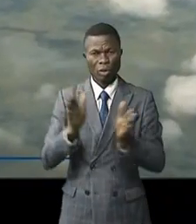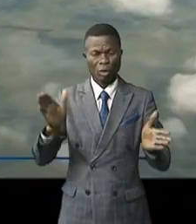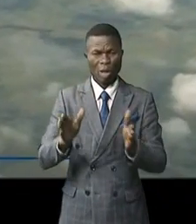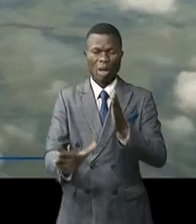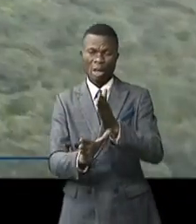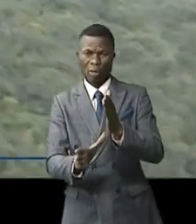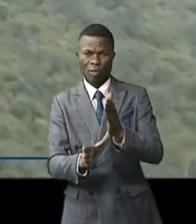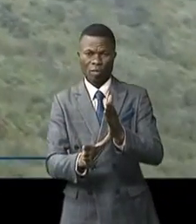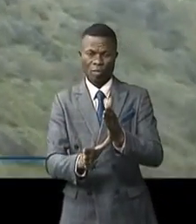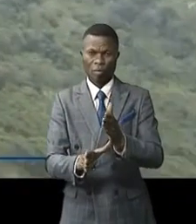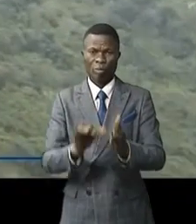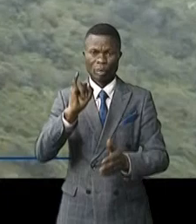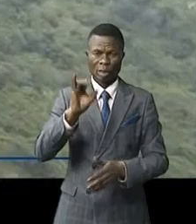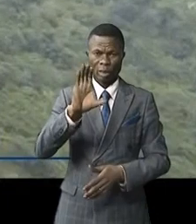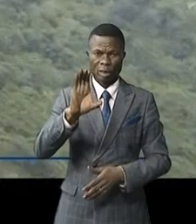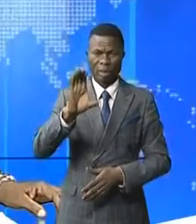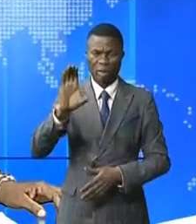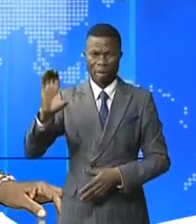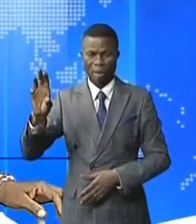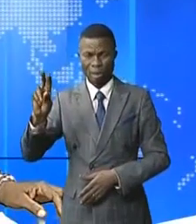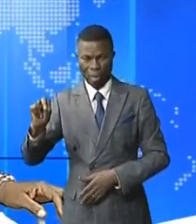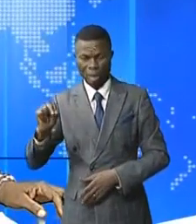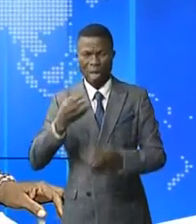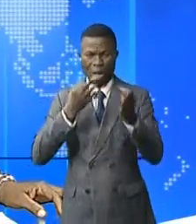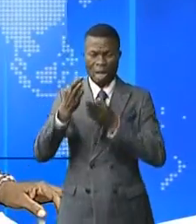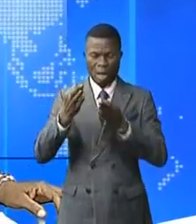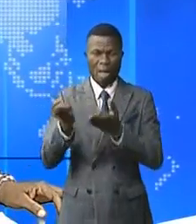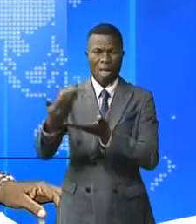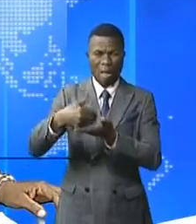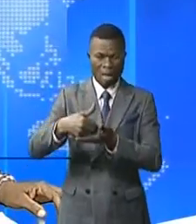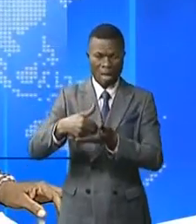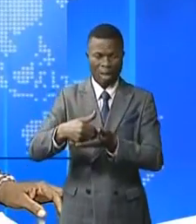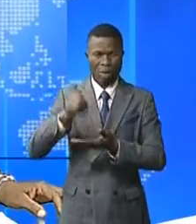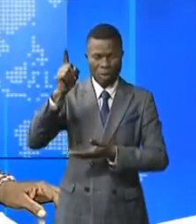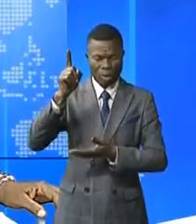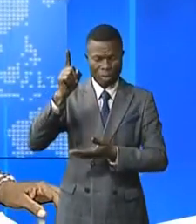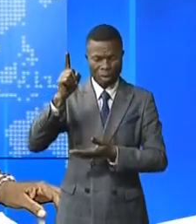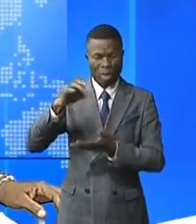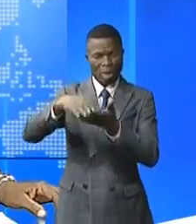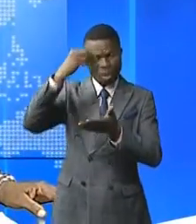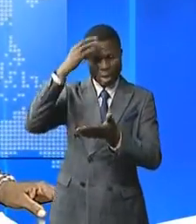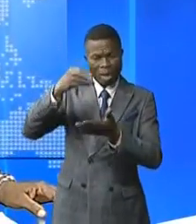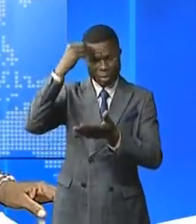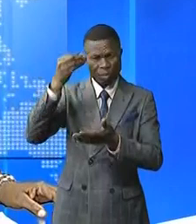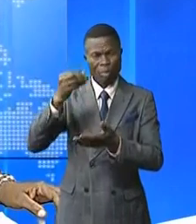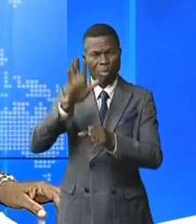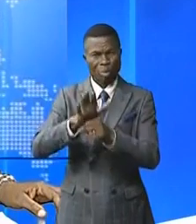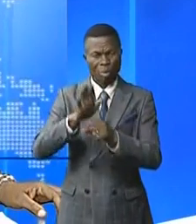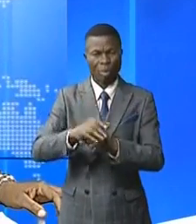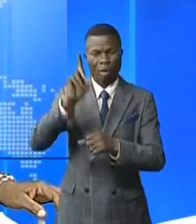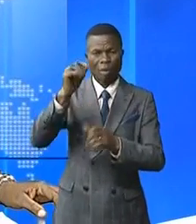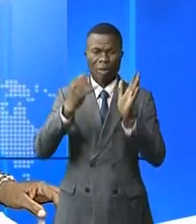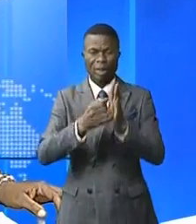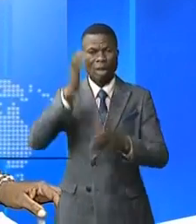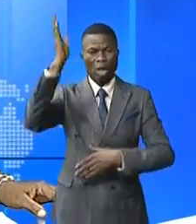intérim à l'ICSN l'a dit à son retour de l'Écosse à Glasgow où il a pris part à la 26e